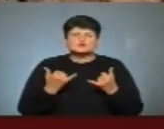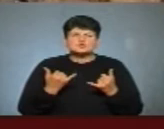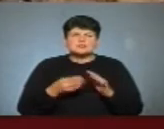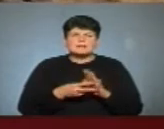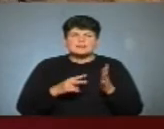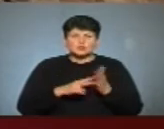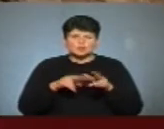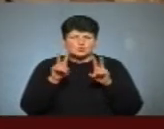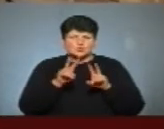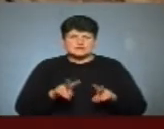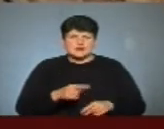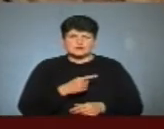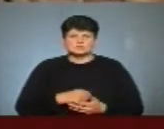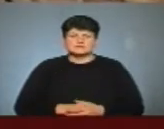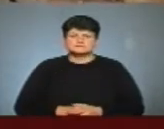планують розглянути.